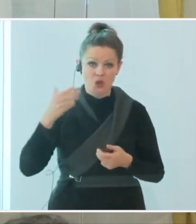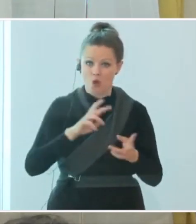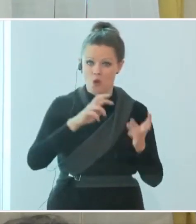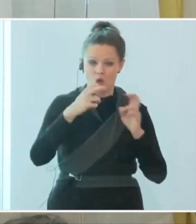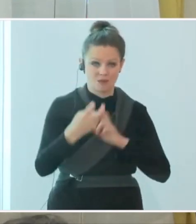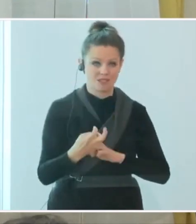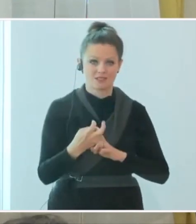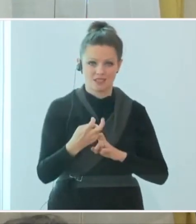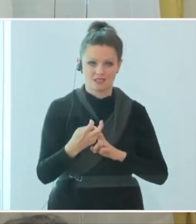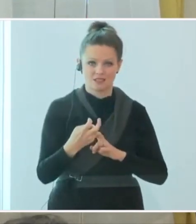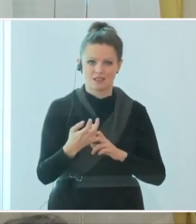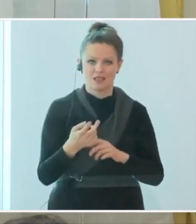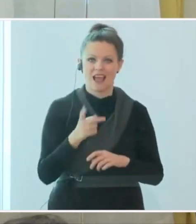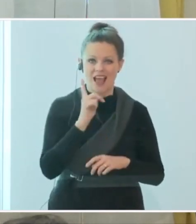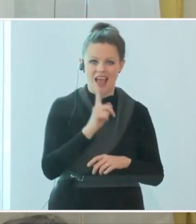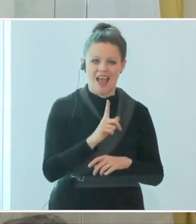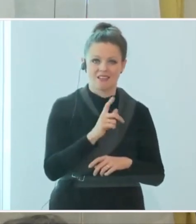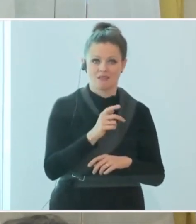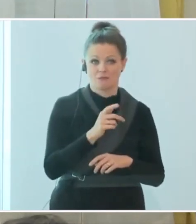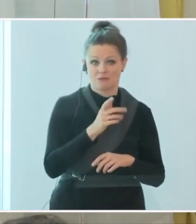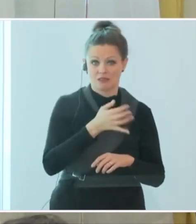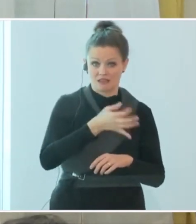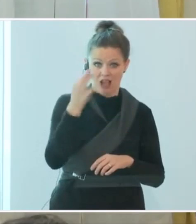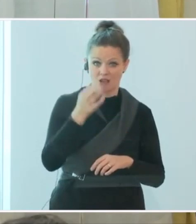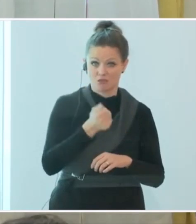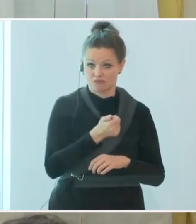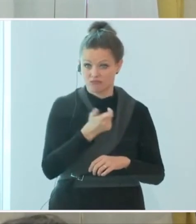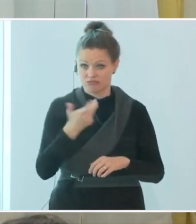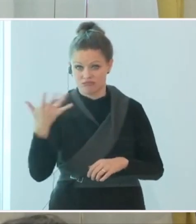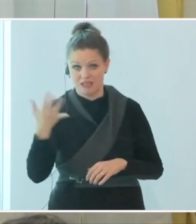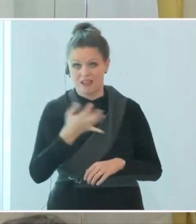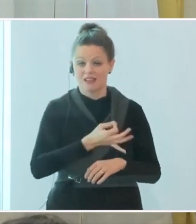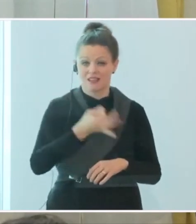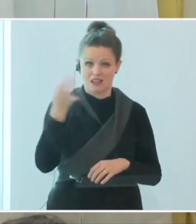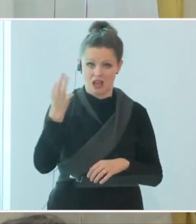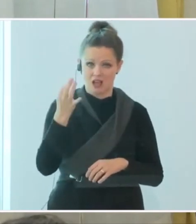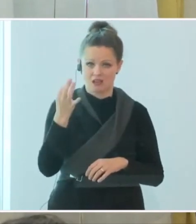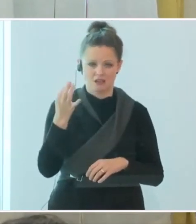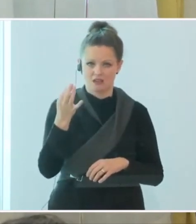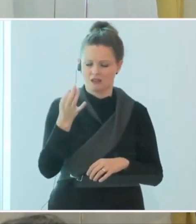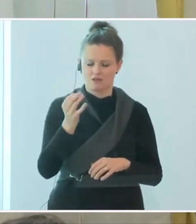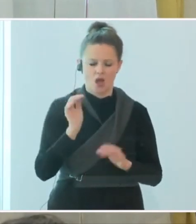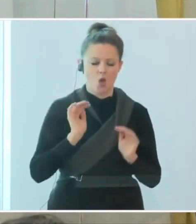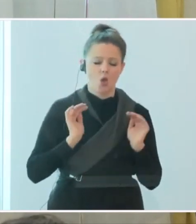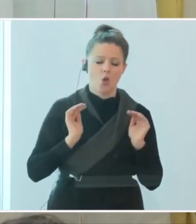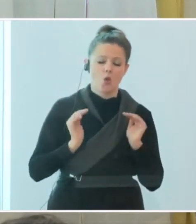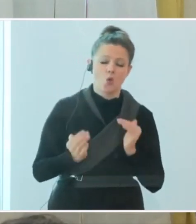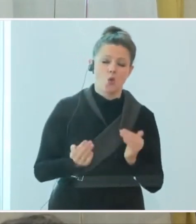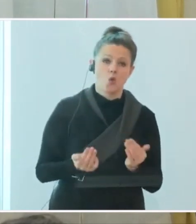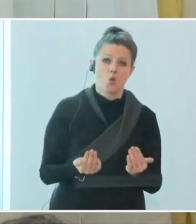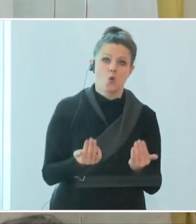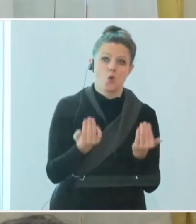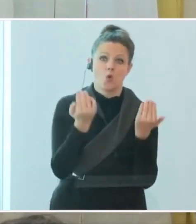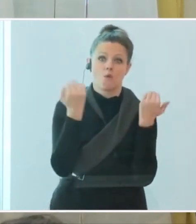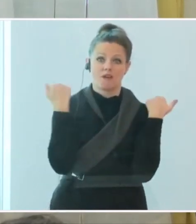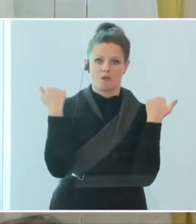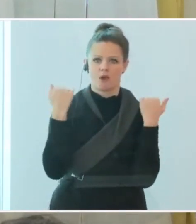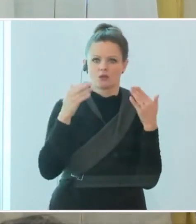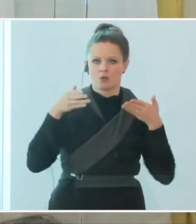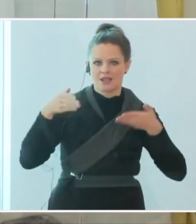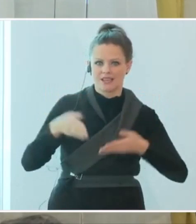auszugehen, dass wir nicht nur an einem Tag, sondern an vielen Tagen eine völlige Überlastung und Überforderung unserer